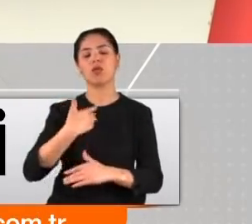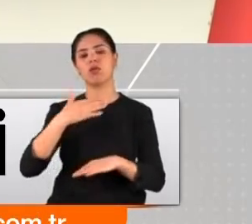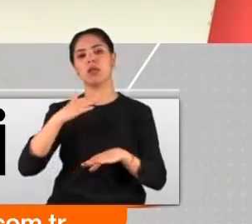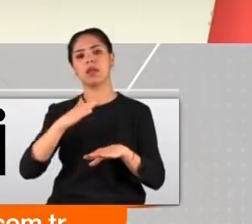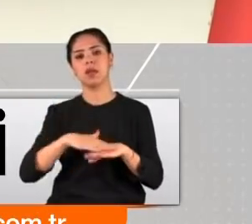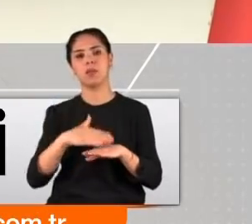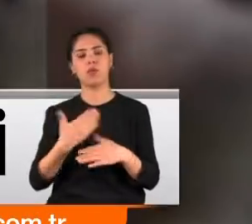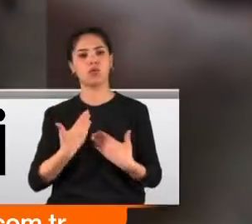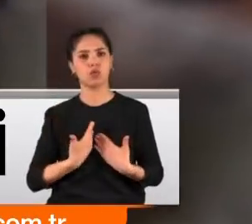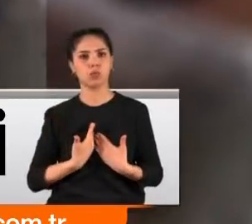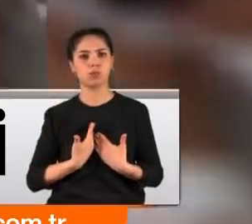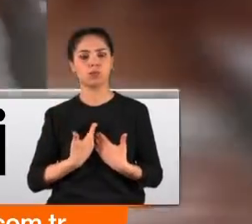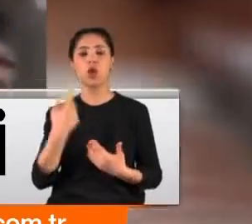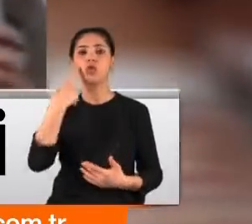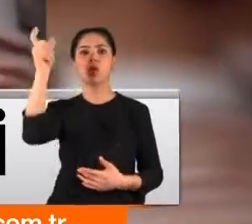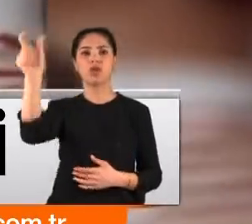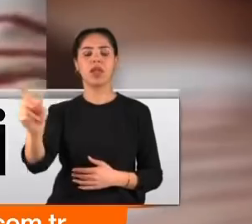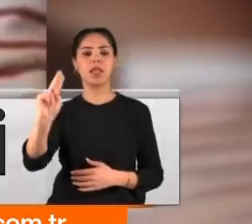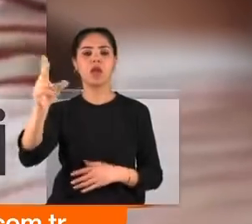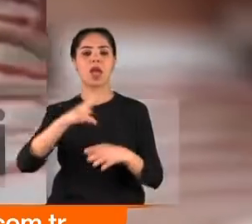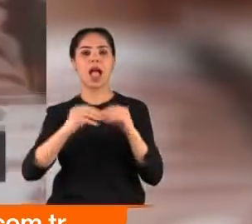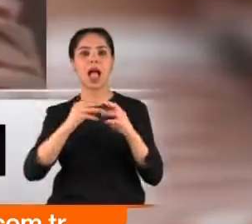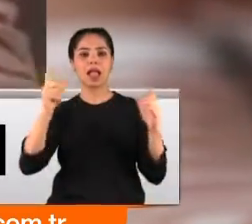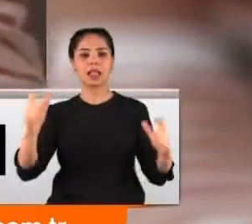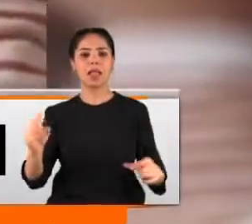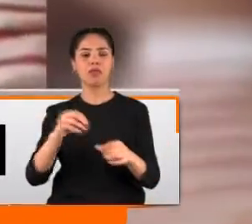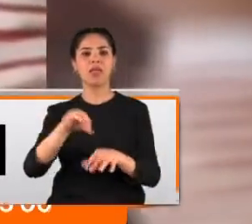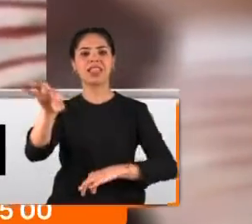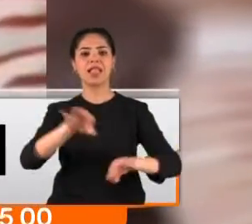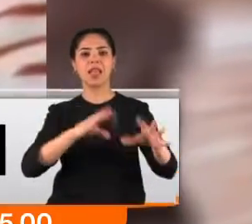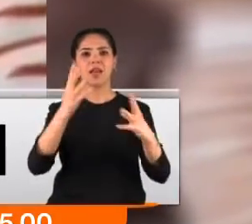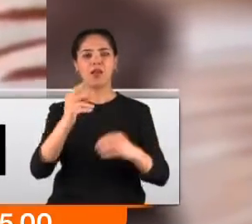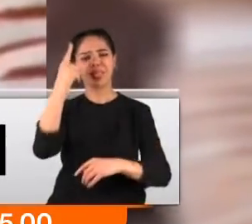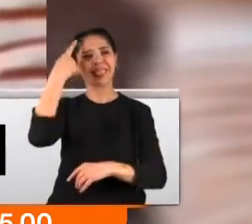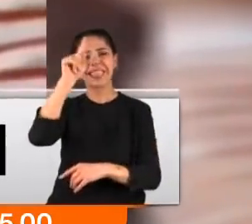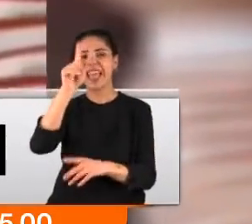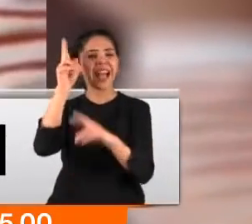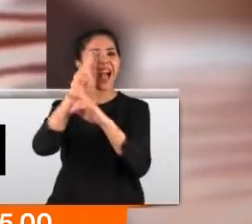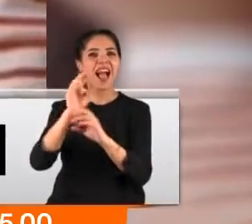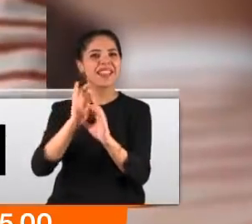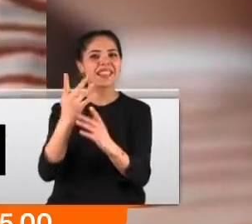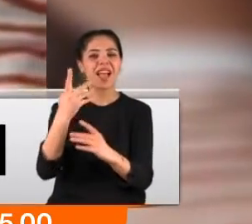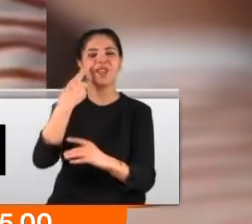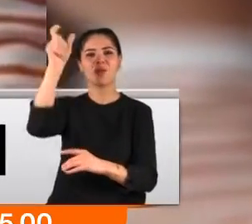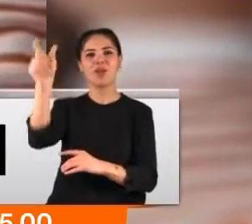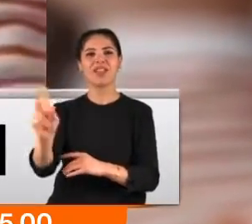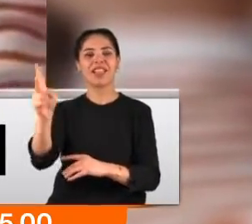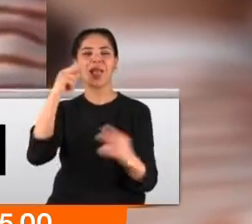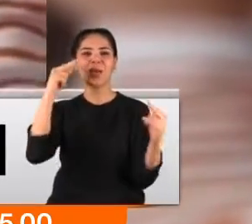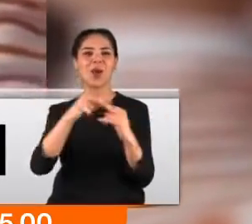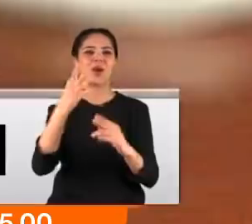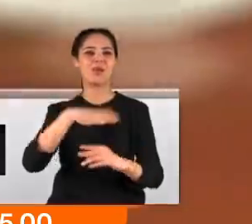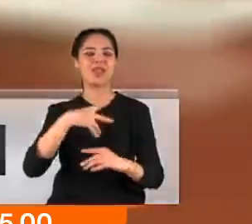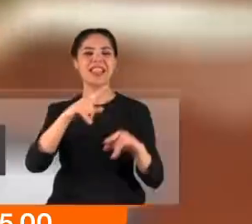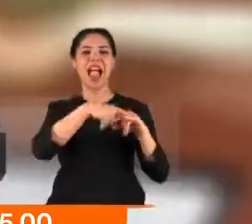gösteriyoruz. Erdoğan, Adana'nın Ceyhan ilçesinde tedavi gören, tek hayali kendisiyle görüşmek olan Halime Özdemir'i de geri